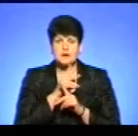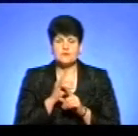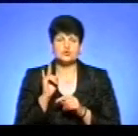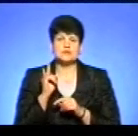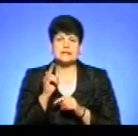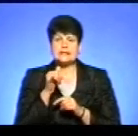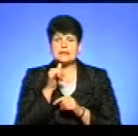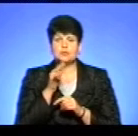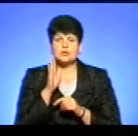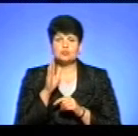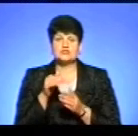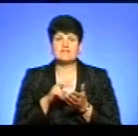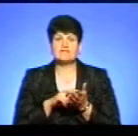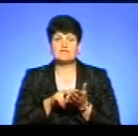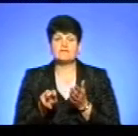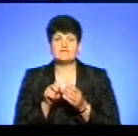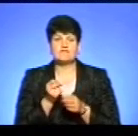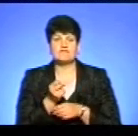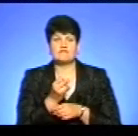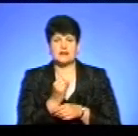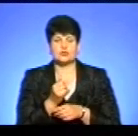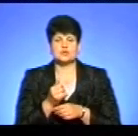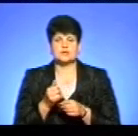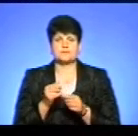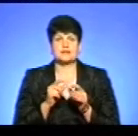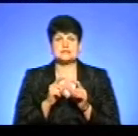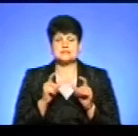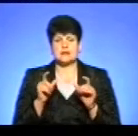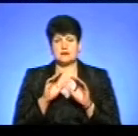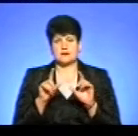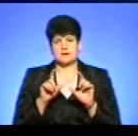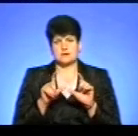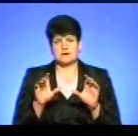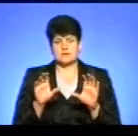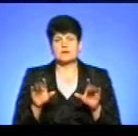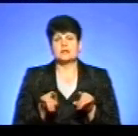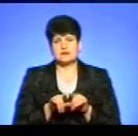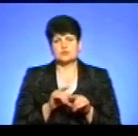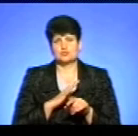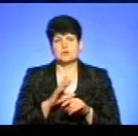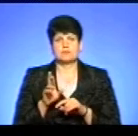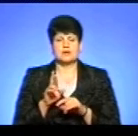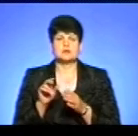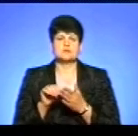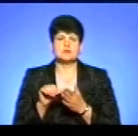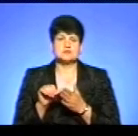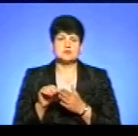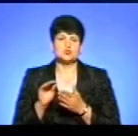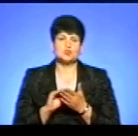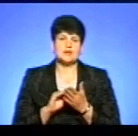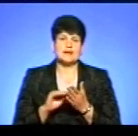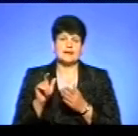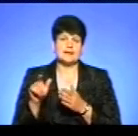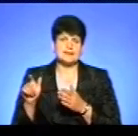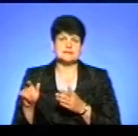дитина не могла бути виключена із закладу дошкільної освіти. В мене також в п'ятницю були і представники, журналісти,